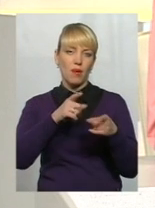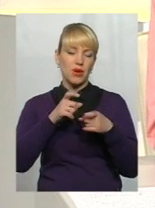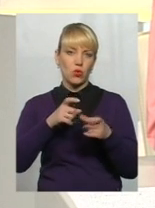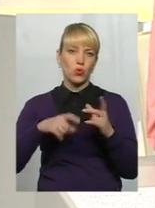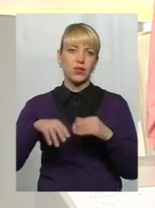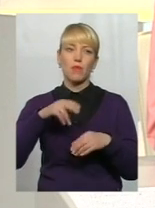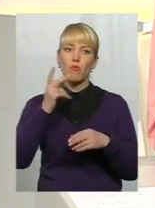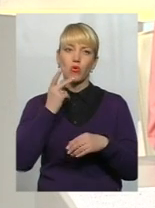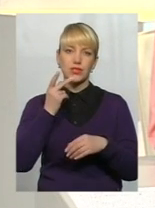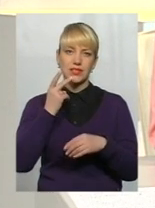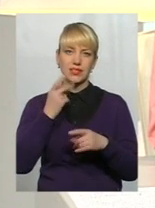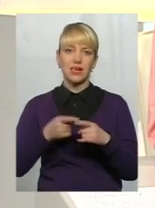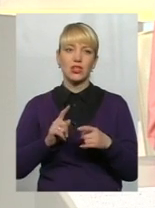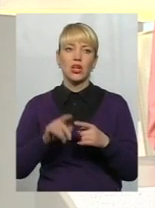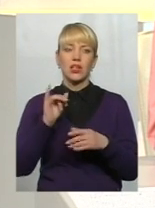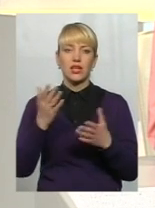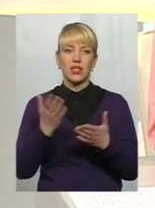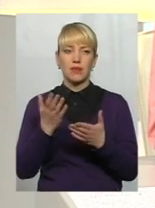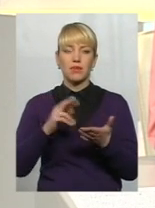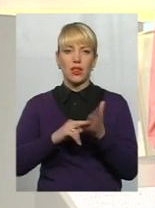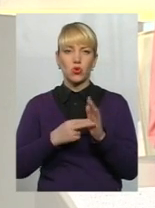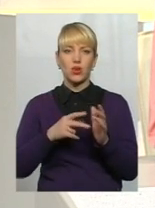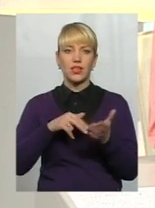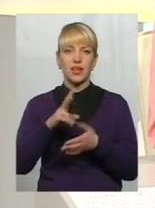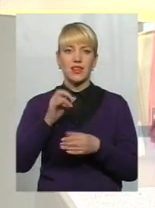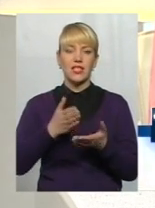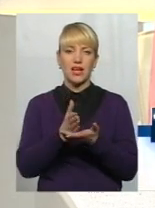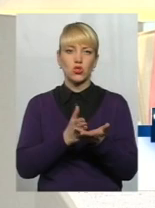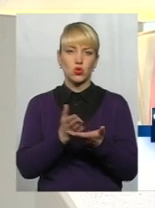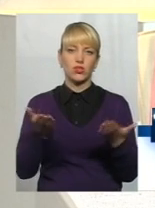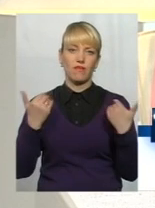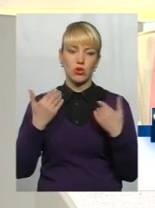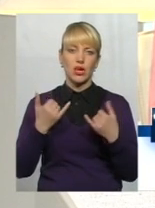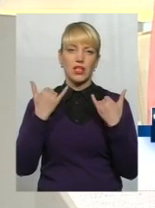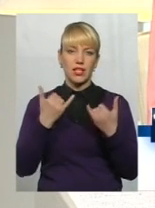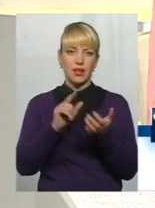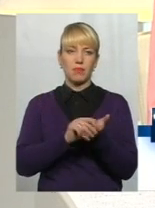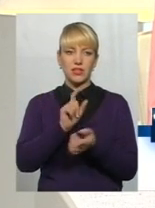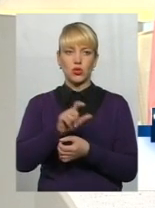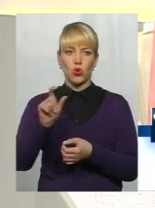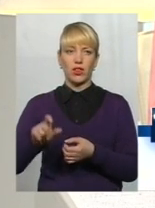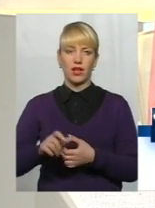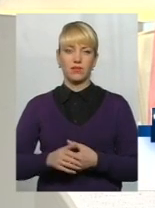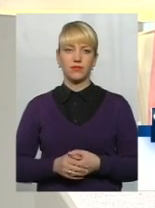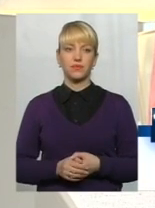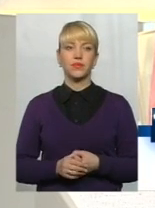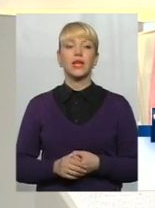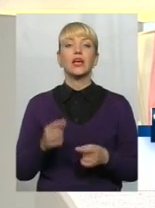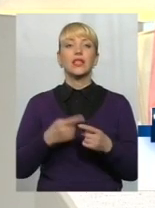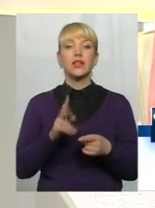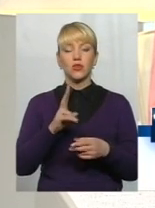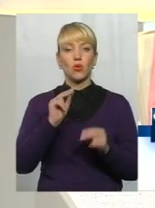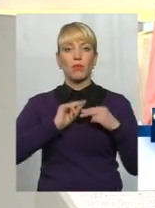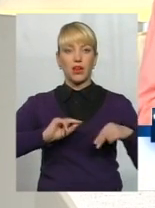постійно і тих, хто тільки планує йти на заслужений відпочинок, і нинішніх пенсіонерів, тих, хто